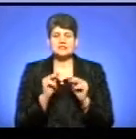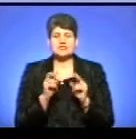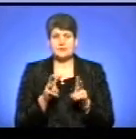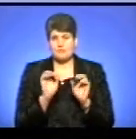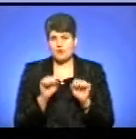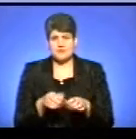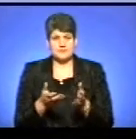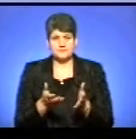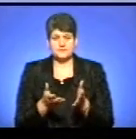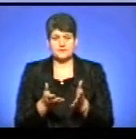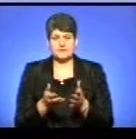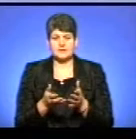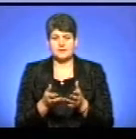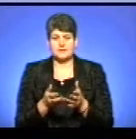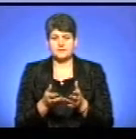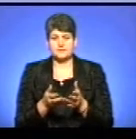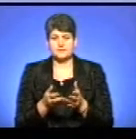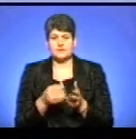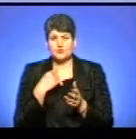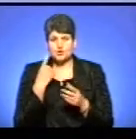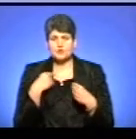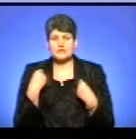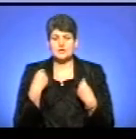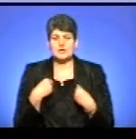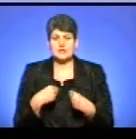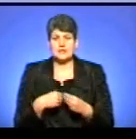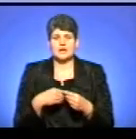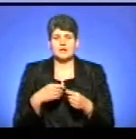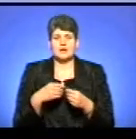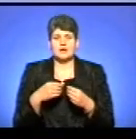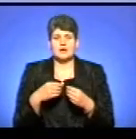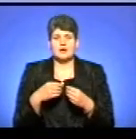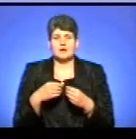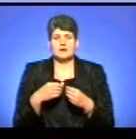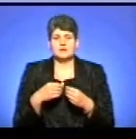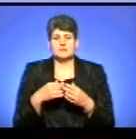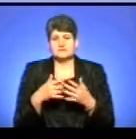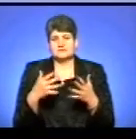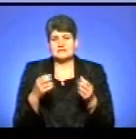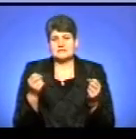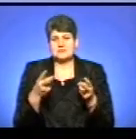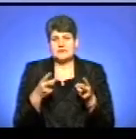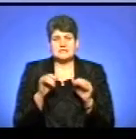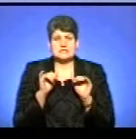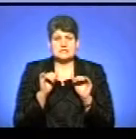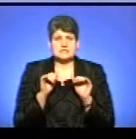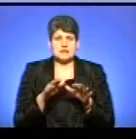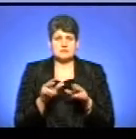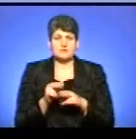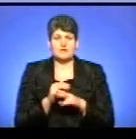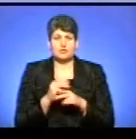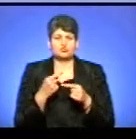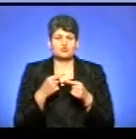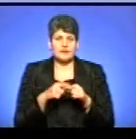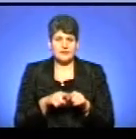Тобто, від засобів особистої гігієни, одягу до спецзасобів ремонту